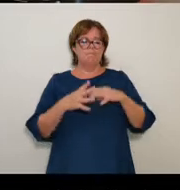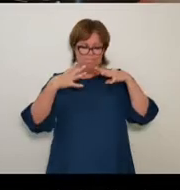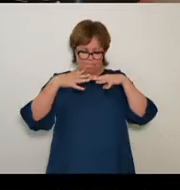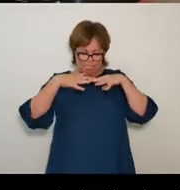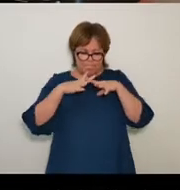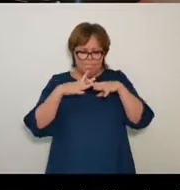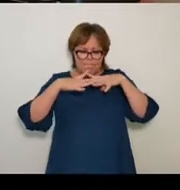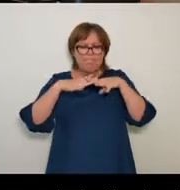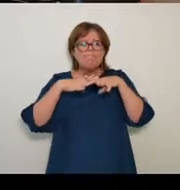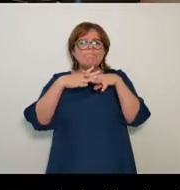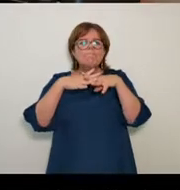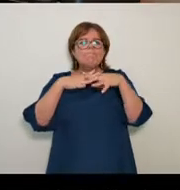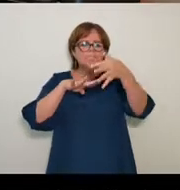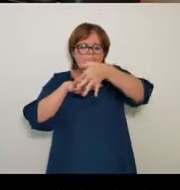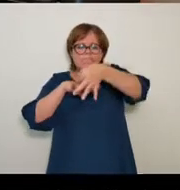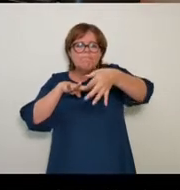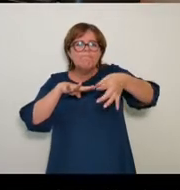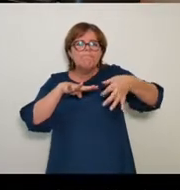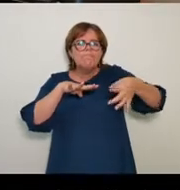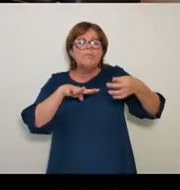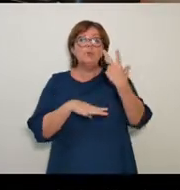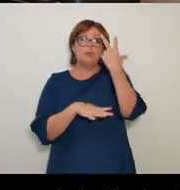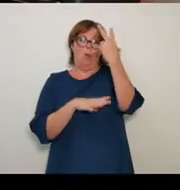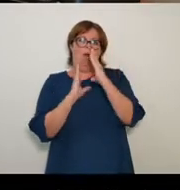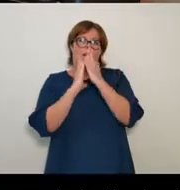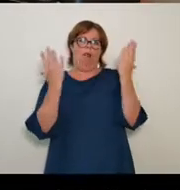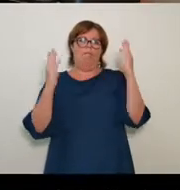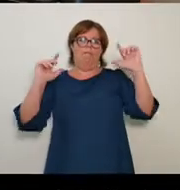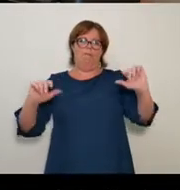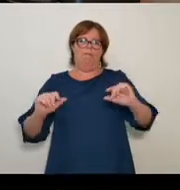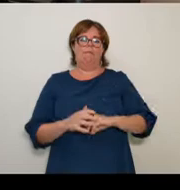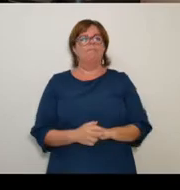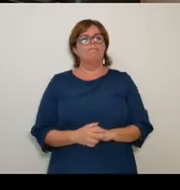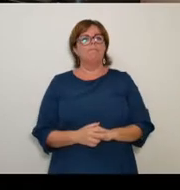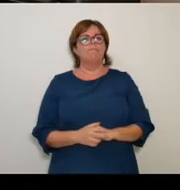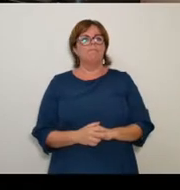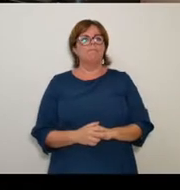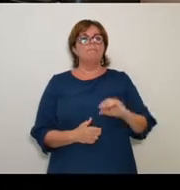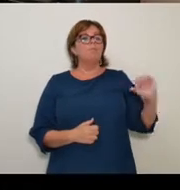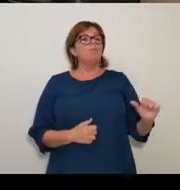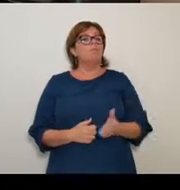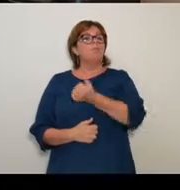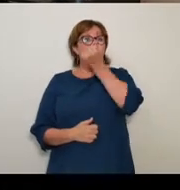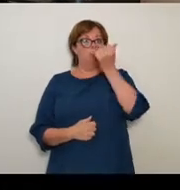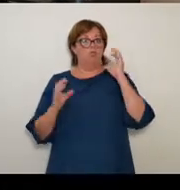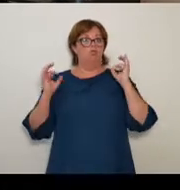rencontres dans cet ouvrage qui s'articulent et déploient un certain tressage. La première